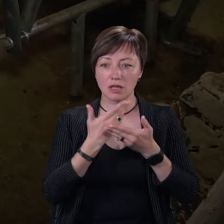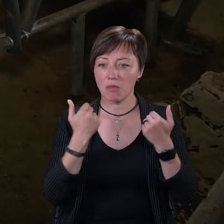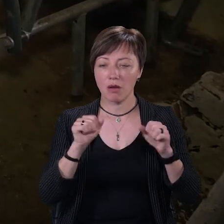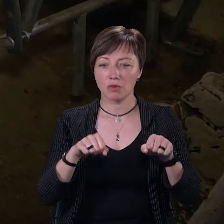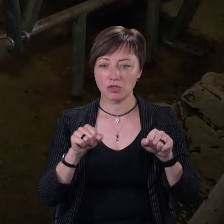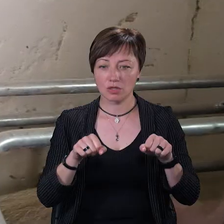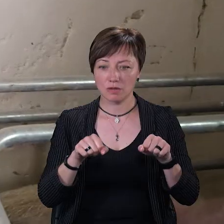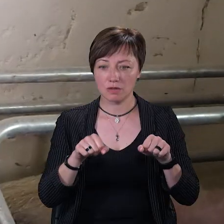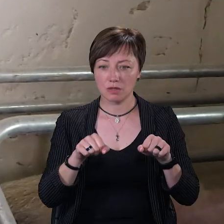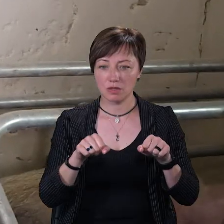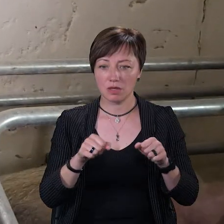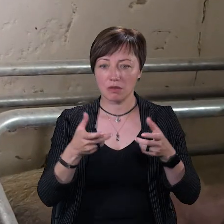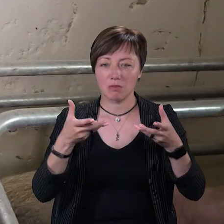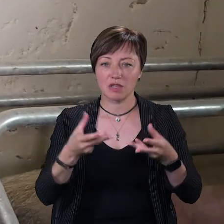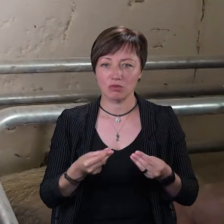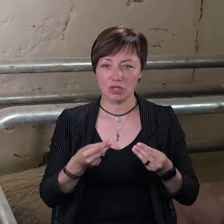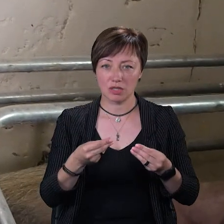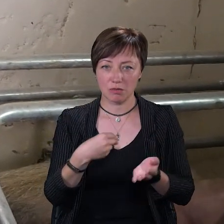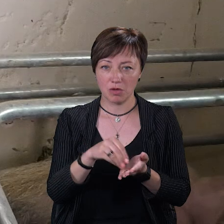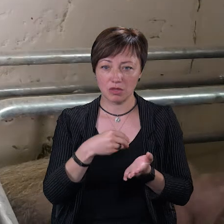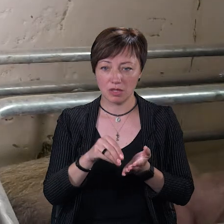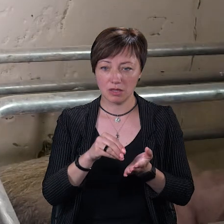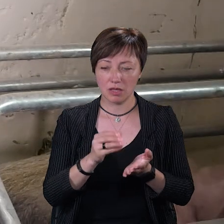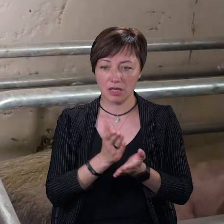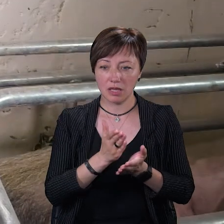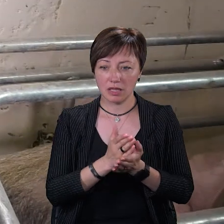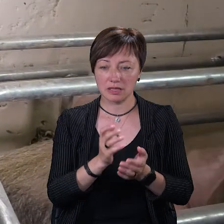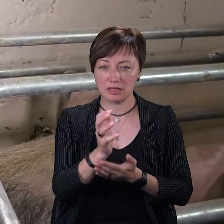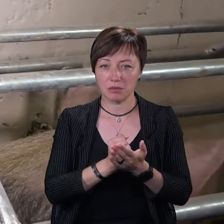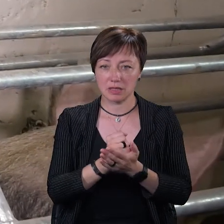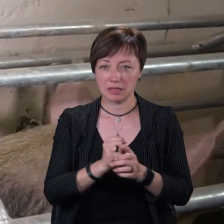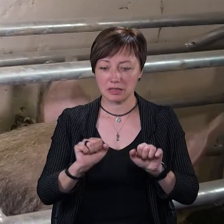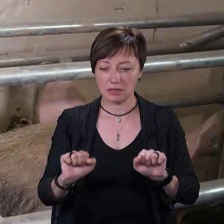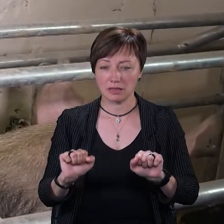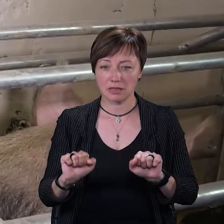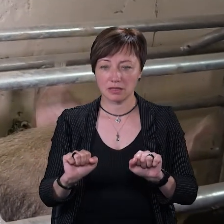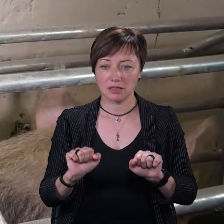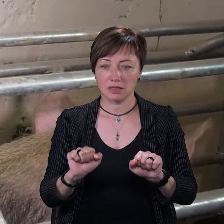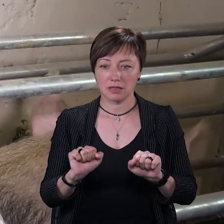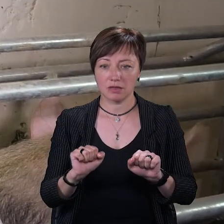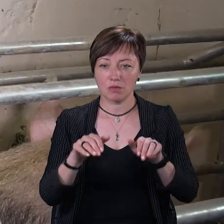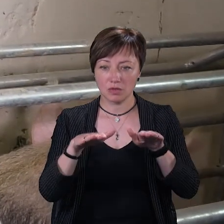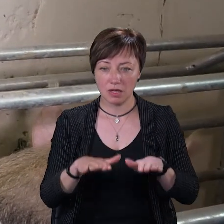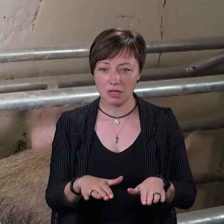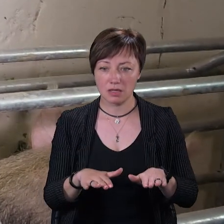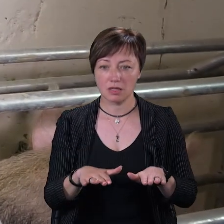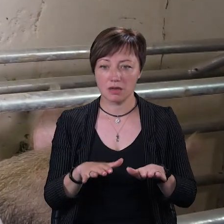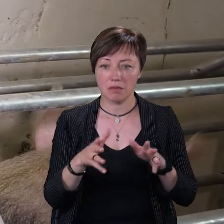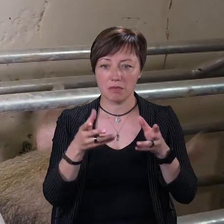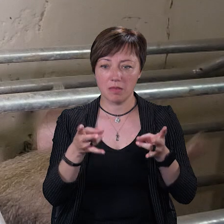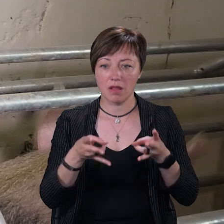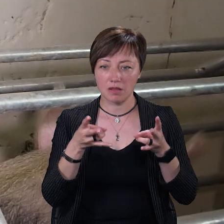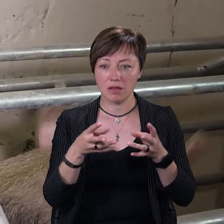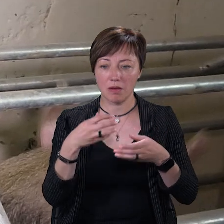можливості придушити поросятку, тому що тут є оці запасні дуги. Вона опускається плавно і